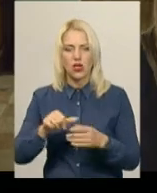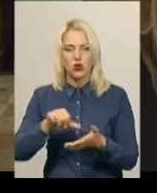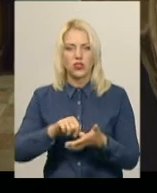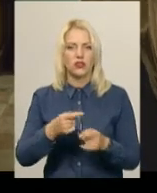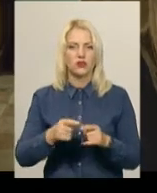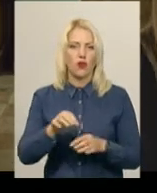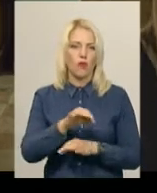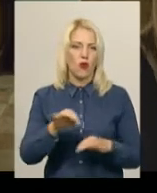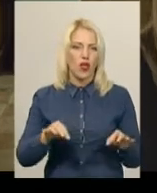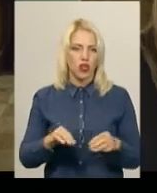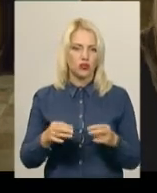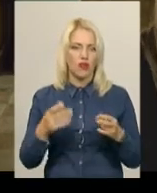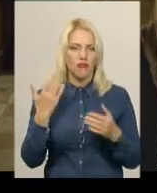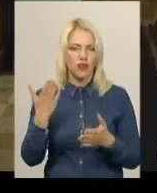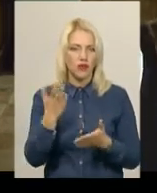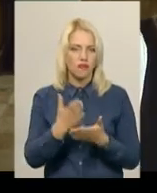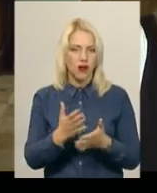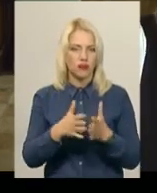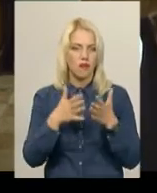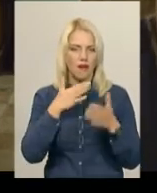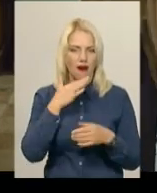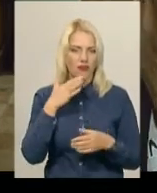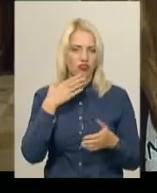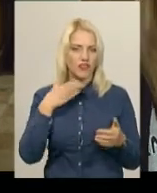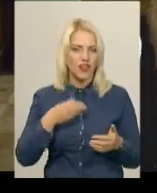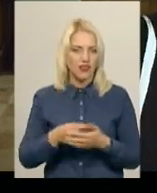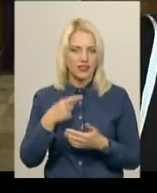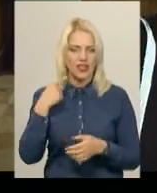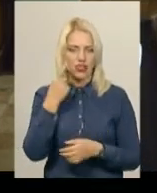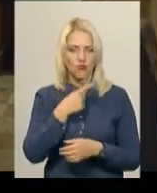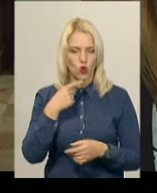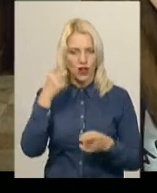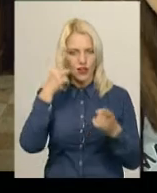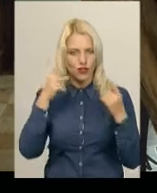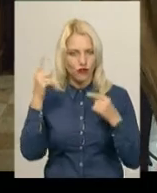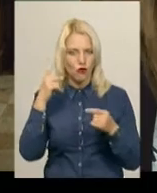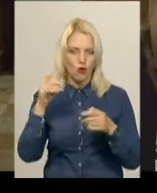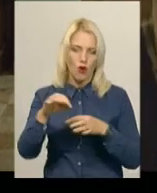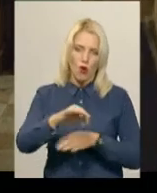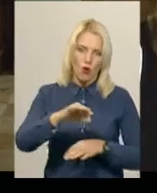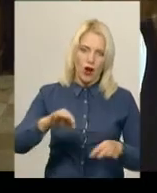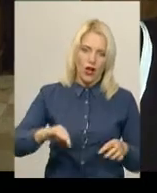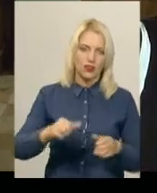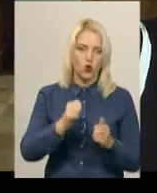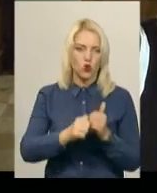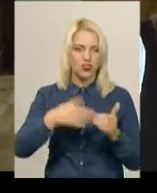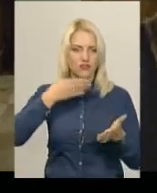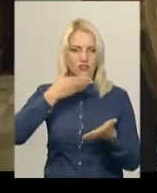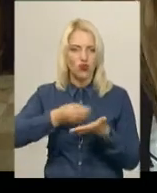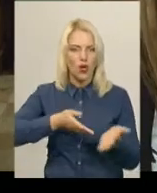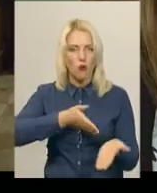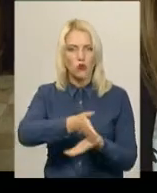проєкту, вони мають дуже багато власних, якихось індивідуальних творів, проєктів, кожен в своєму